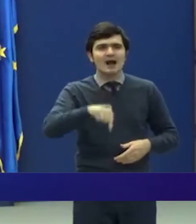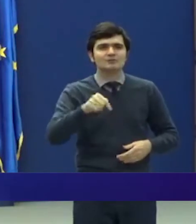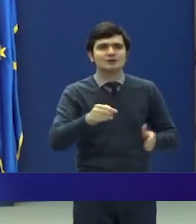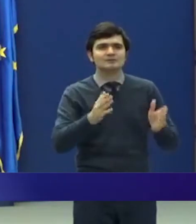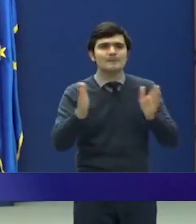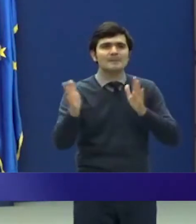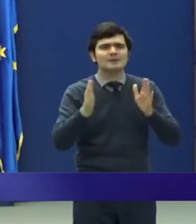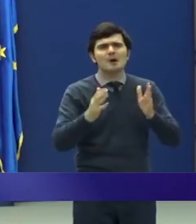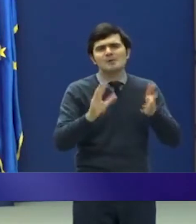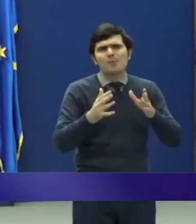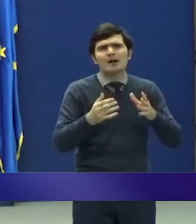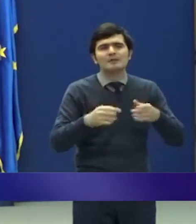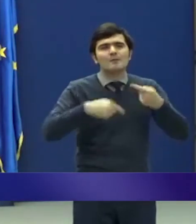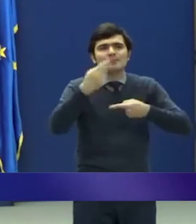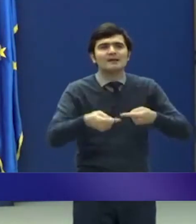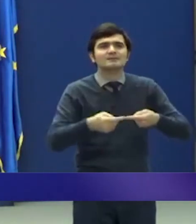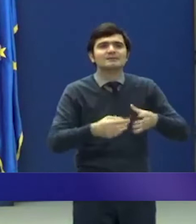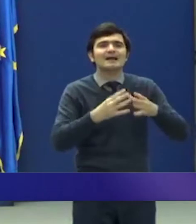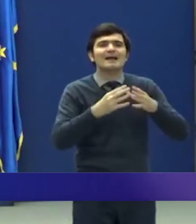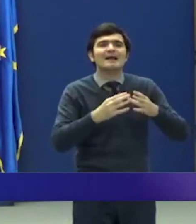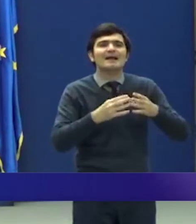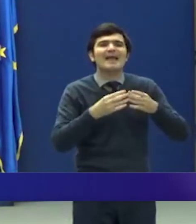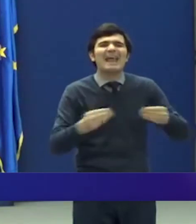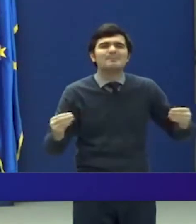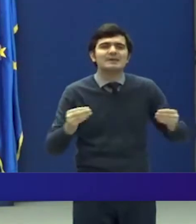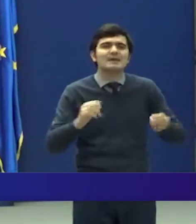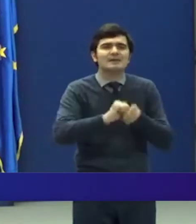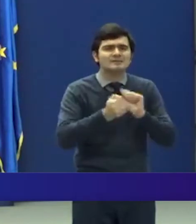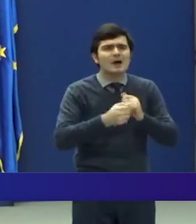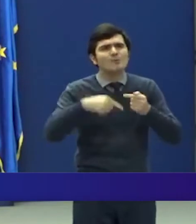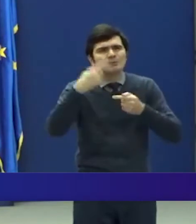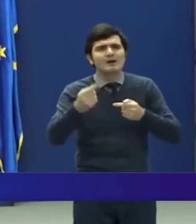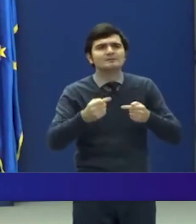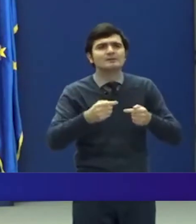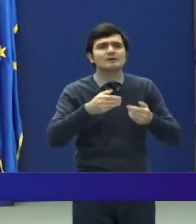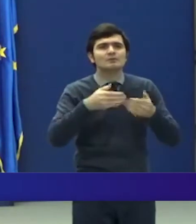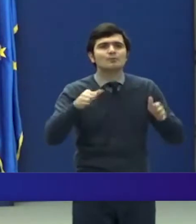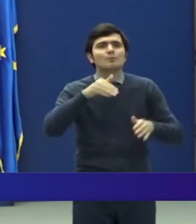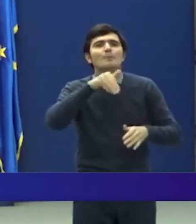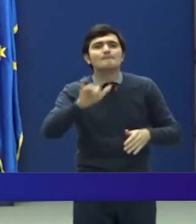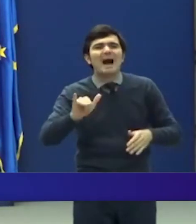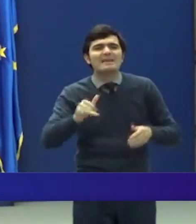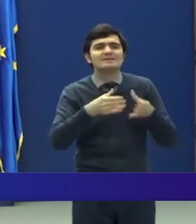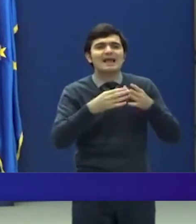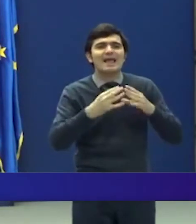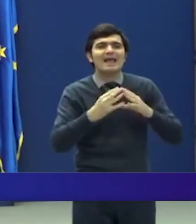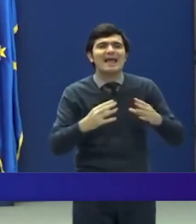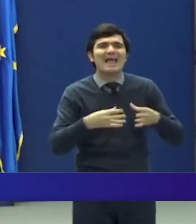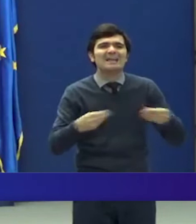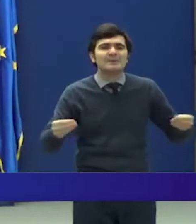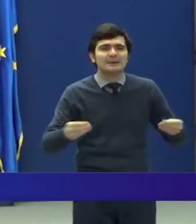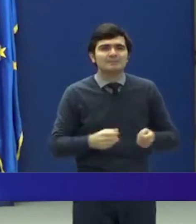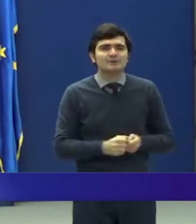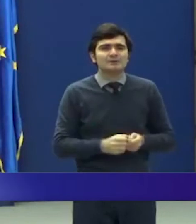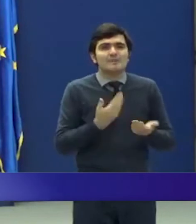au expirat sau vor expira imediat la începutul lunii mai. În această